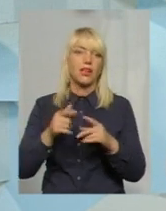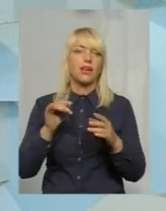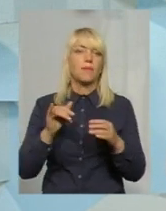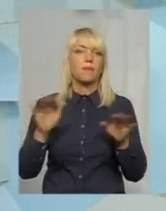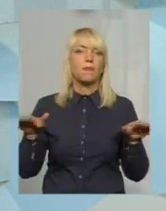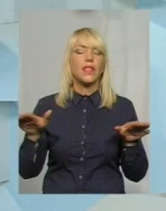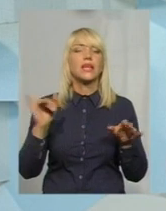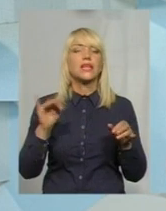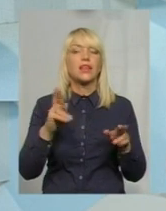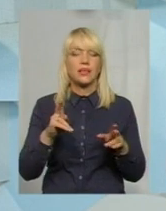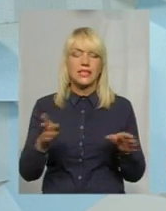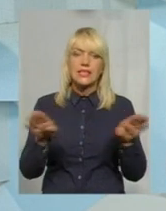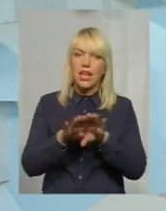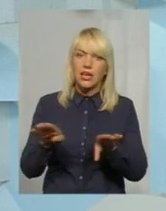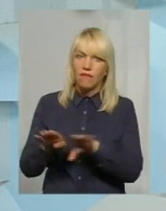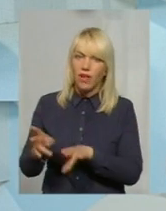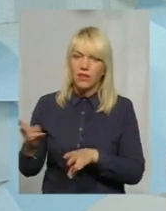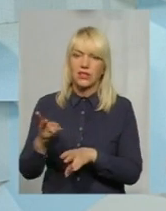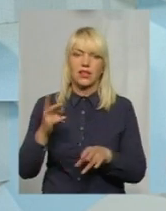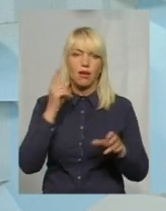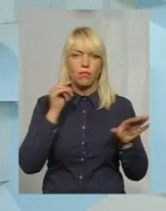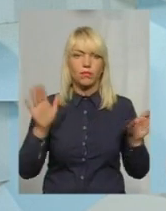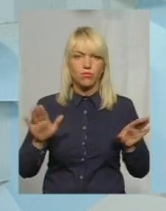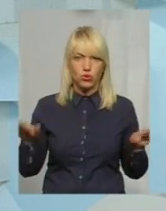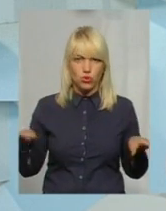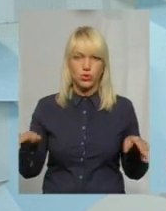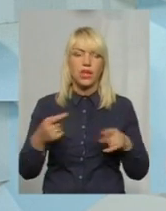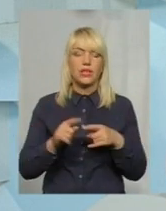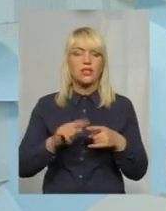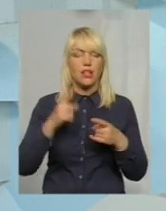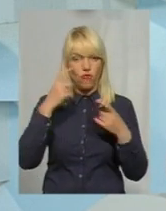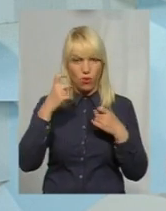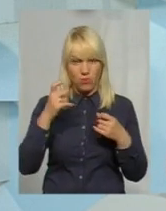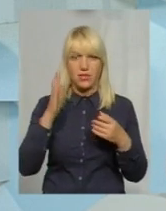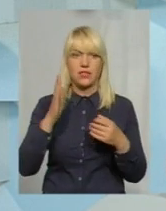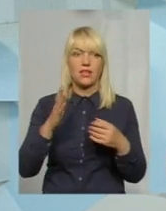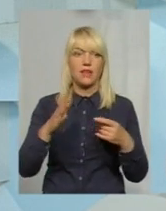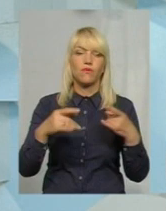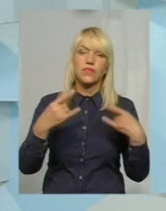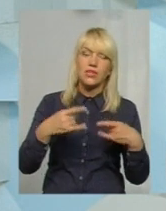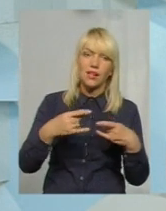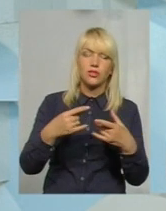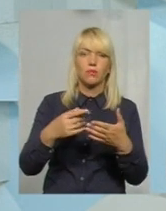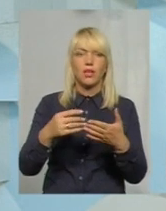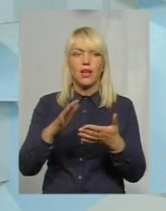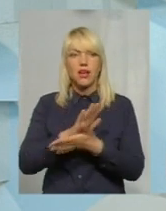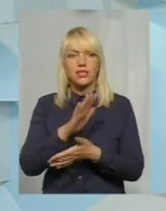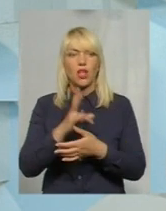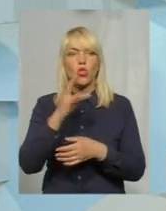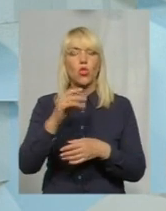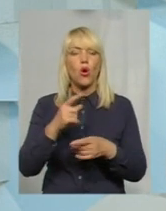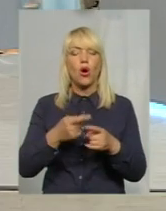закривати. Це інформація, ця доводиться в засобах інформації, але питання в її дотриманні.